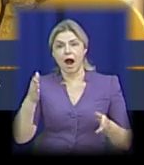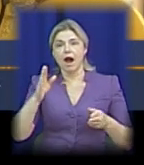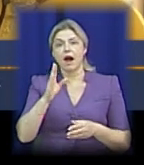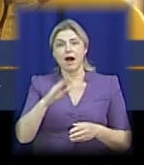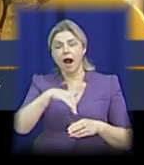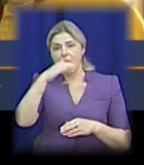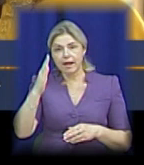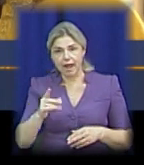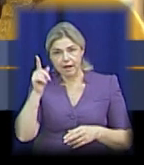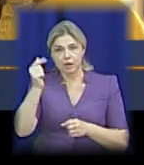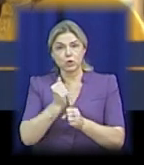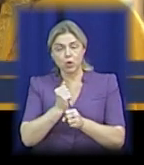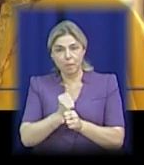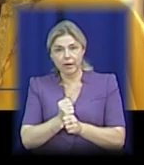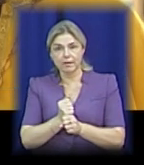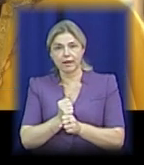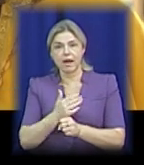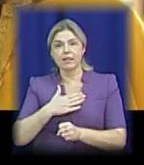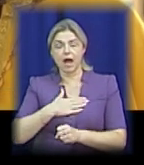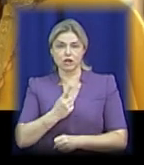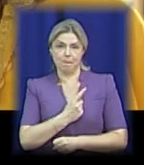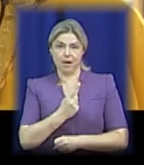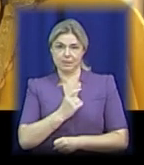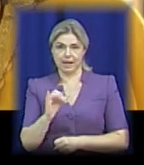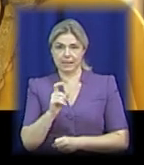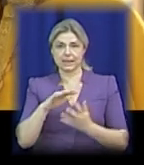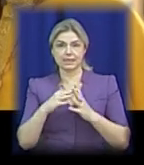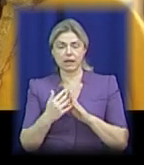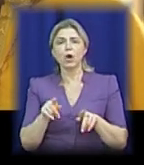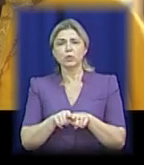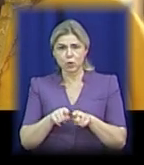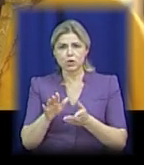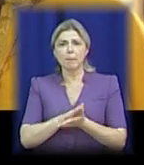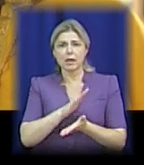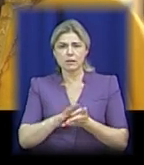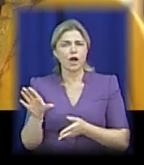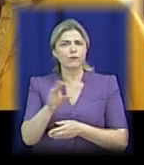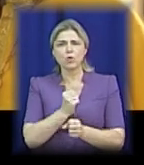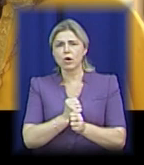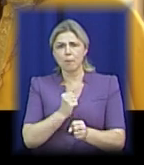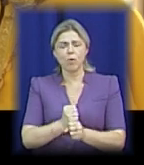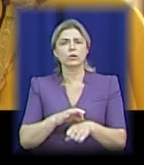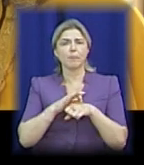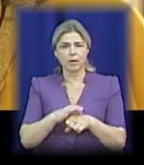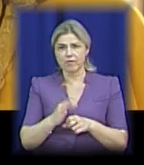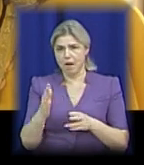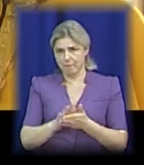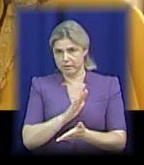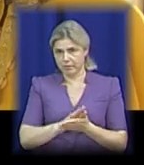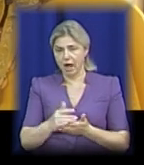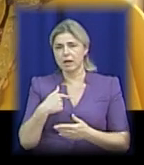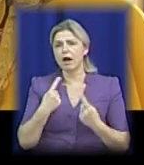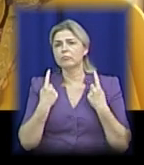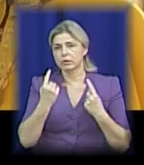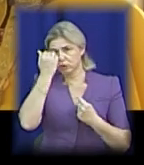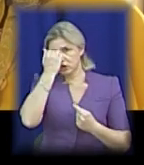зробили. Тільки наші мастера із села теж безкоштовно повністю роботу провели безкоштовно. Я широ дякую